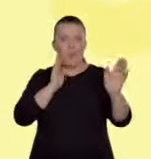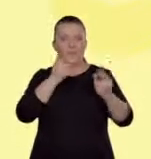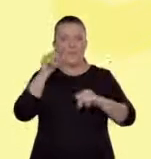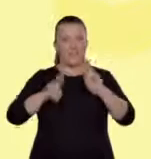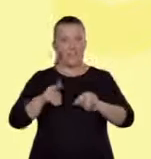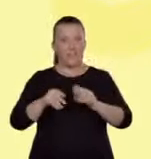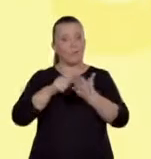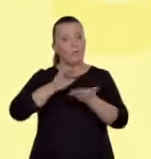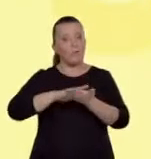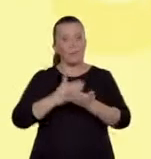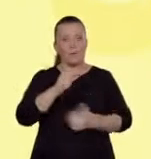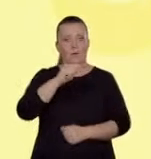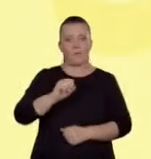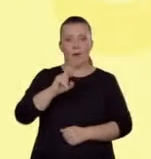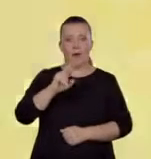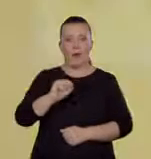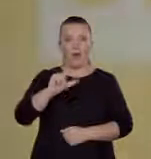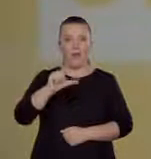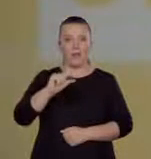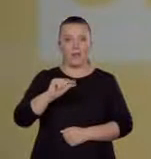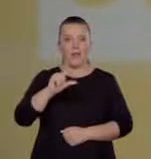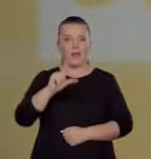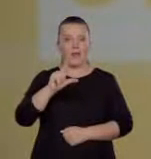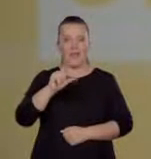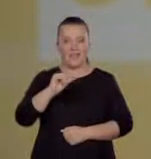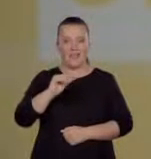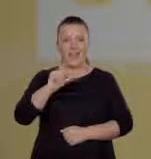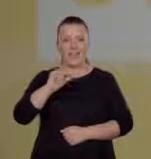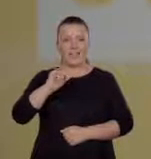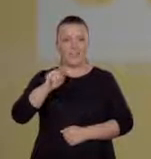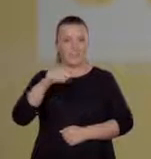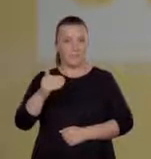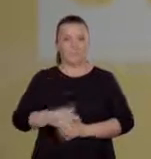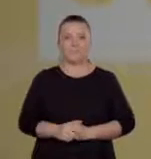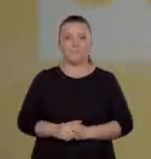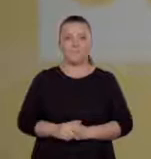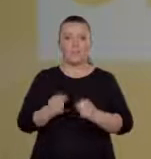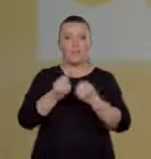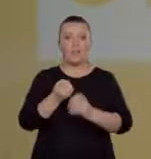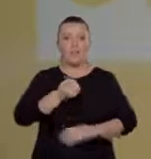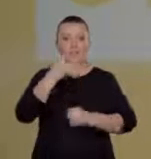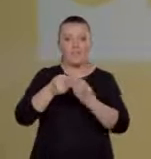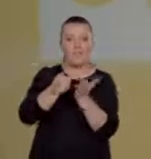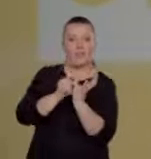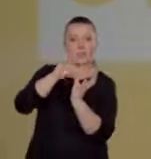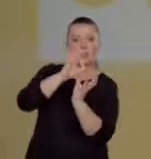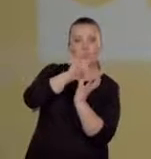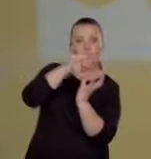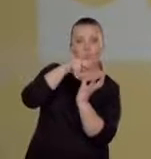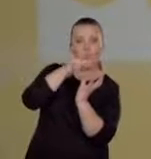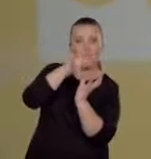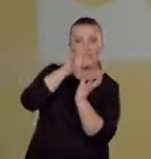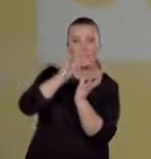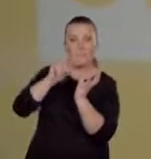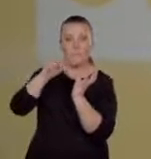równoległej bądź paralelizmu. Słupki i pręciki są wystawione na działanie wiatru, a pyłek jest produkowany w stosunkowo dużej